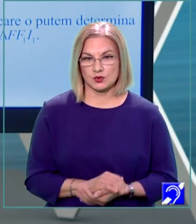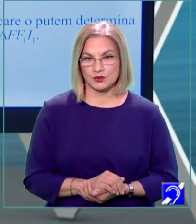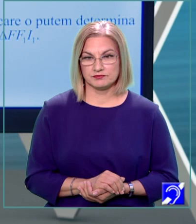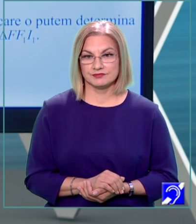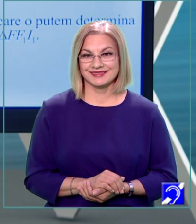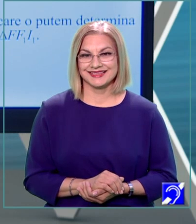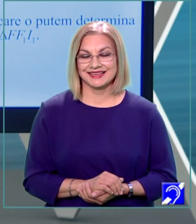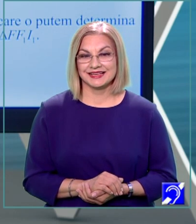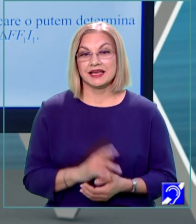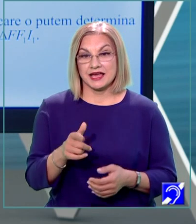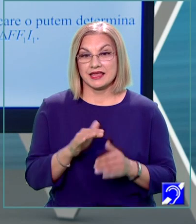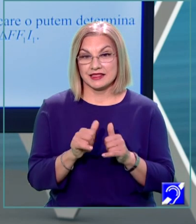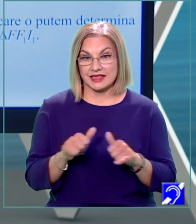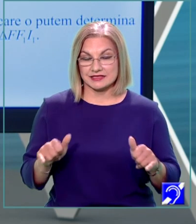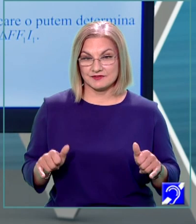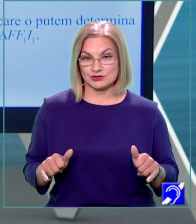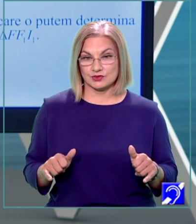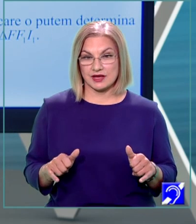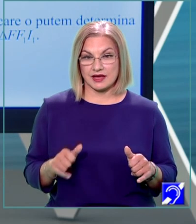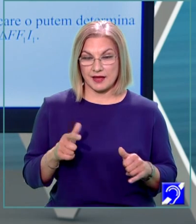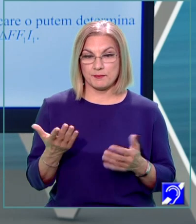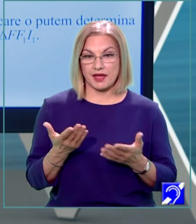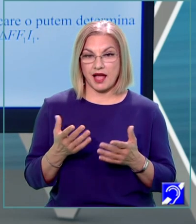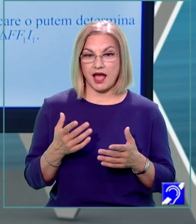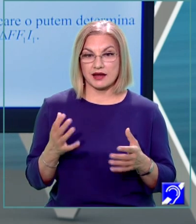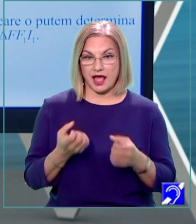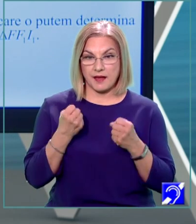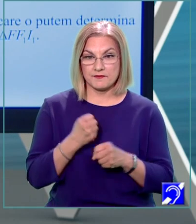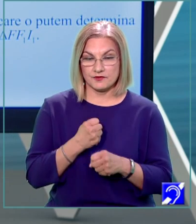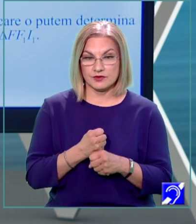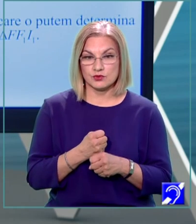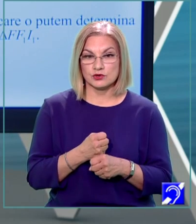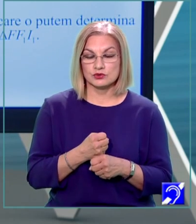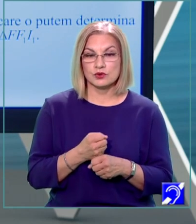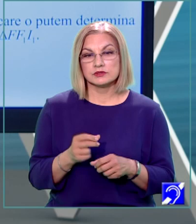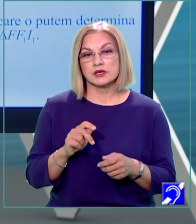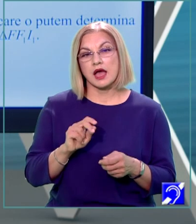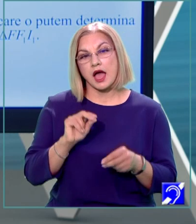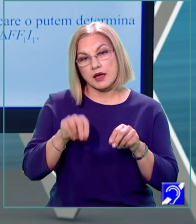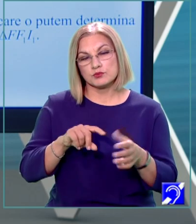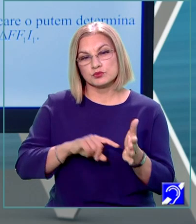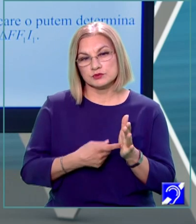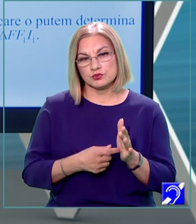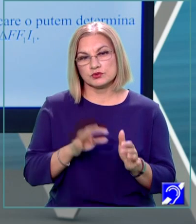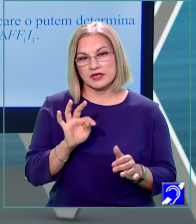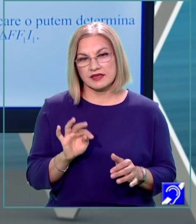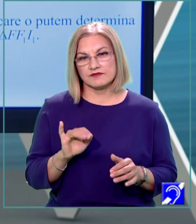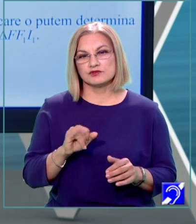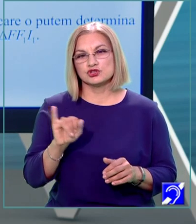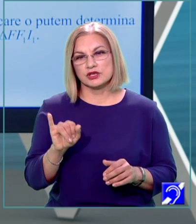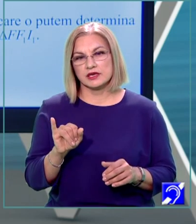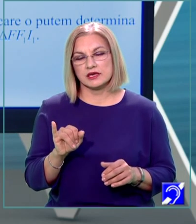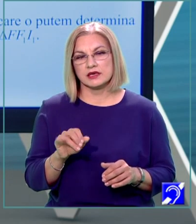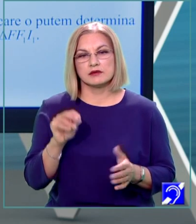În desfășurarea pe care am realizat-o am renotat punctele F și I cu